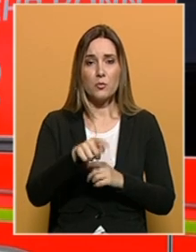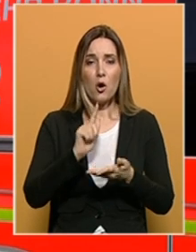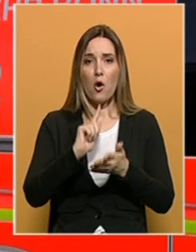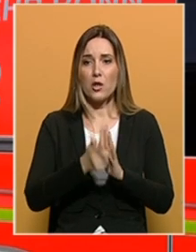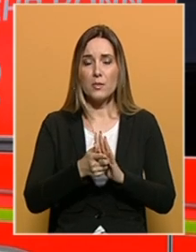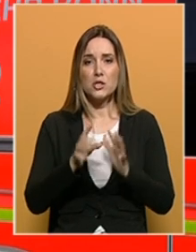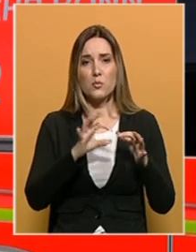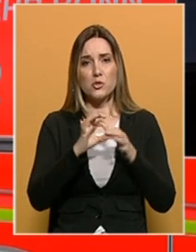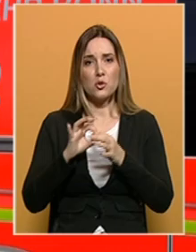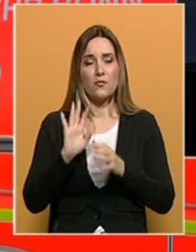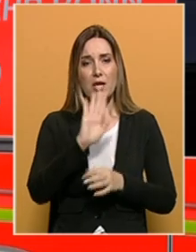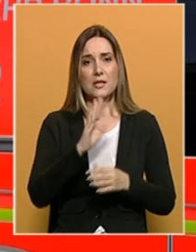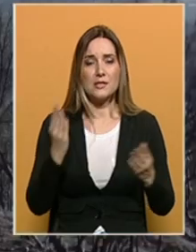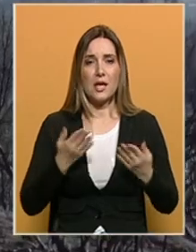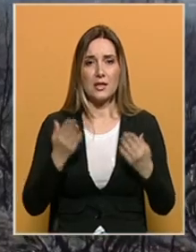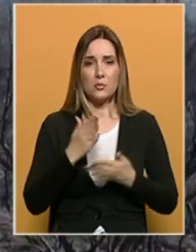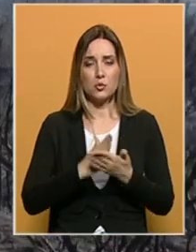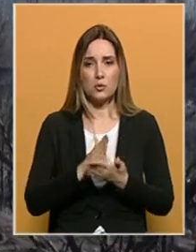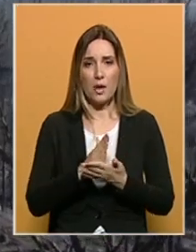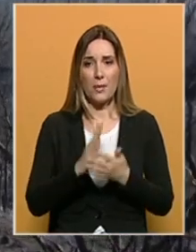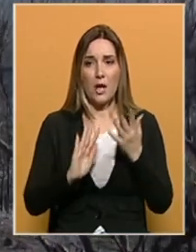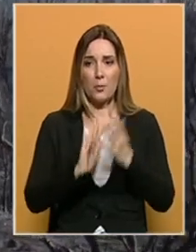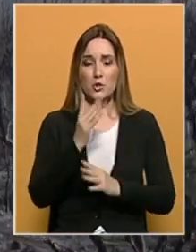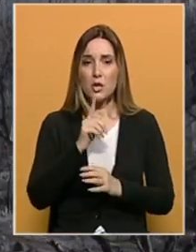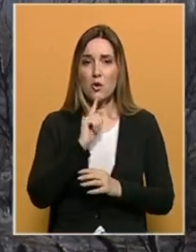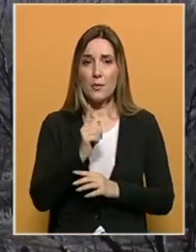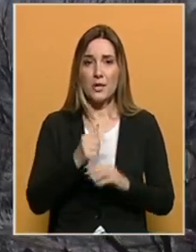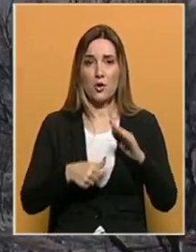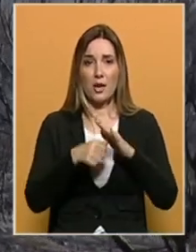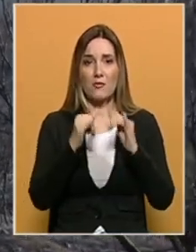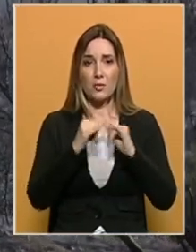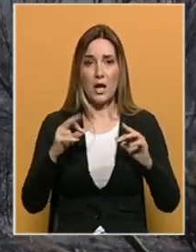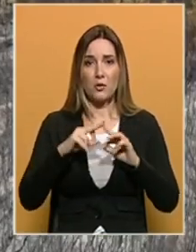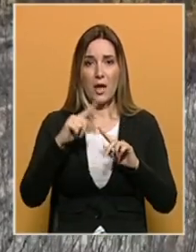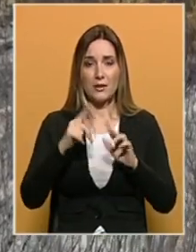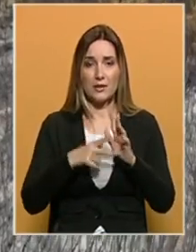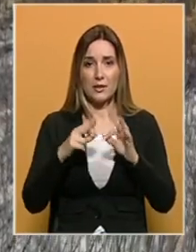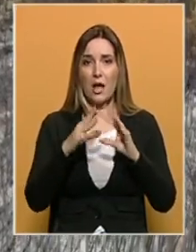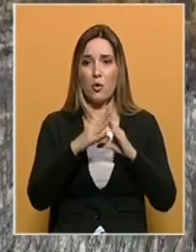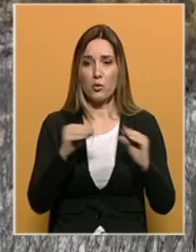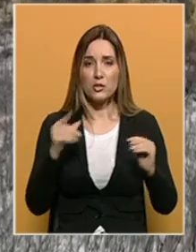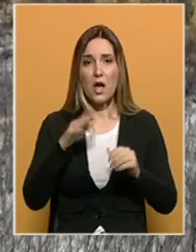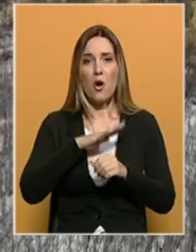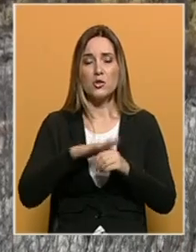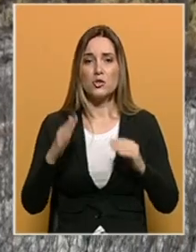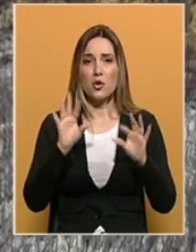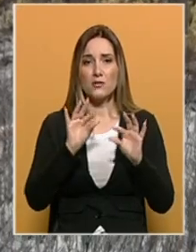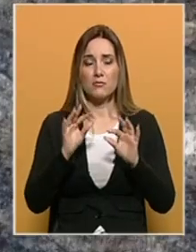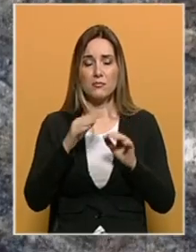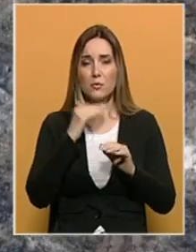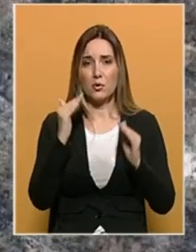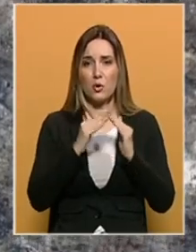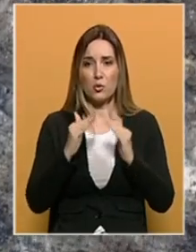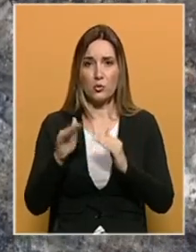uvezati sa tamošnjim hitnim službama. Požar koji je prijetio glavnom gradu Atini je ugašen ako što je uništio desetine kuća u sjevernim